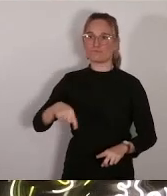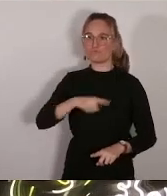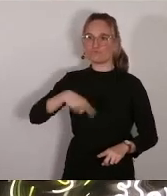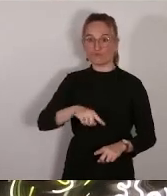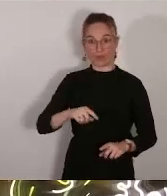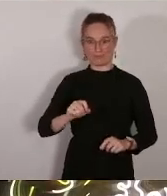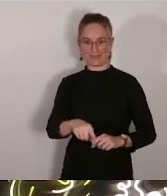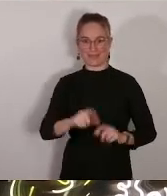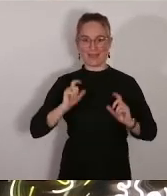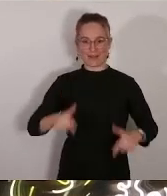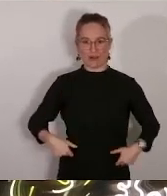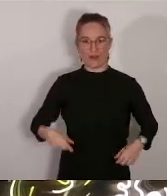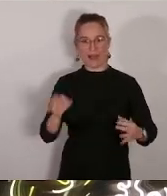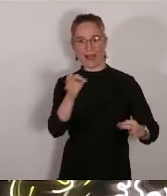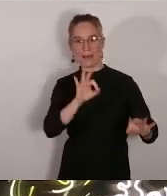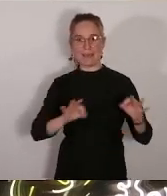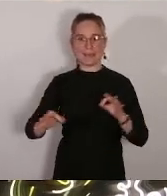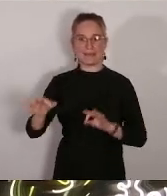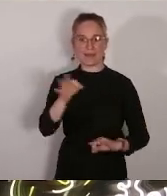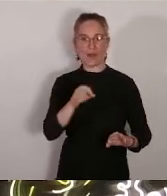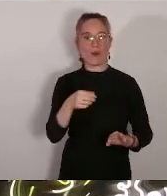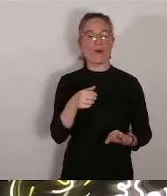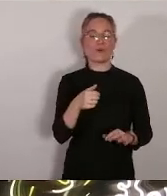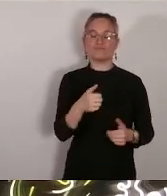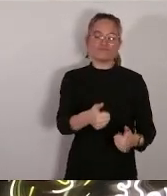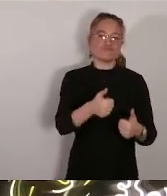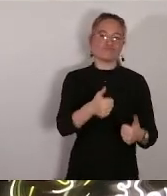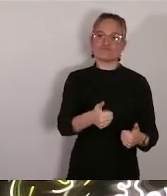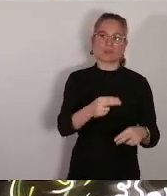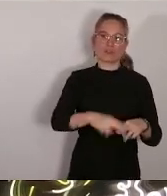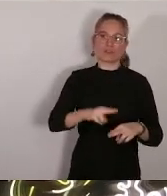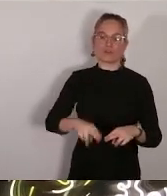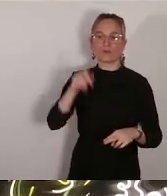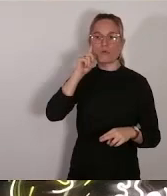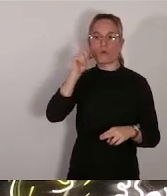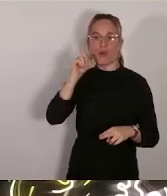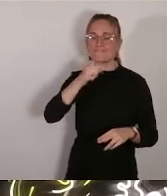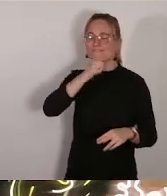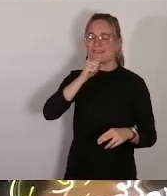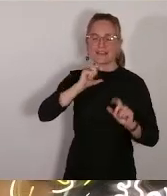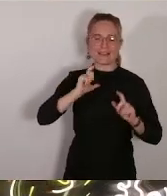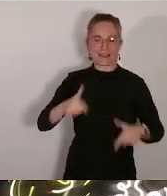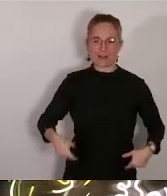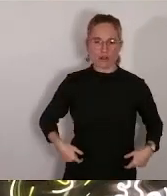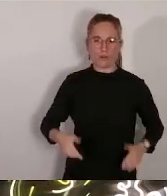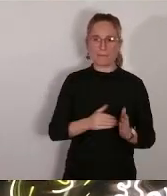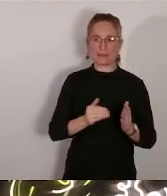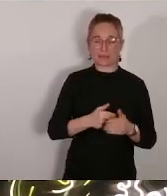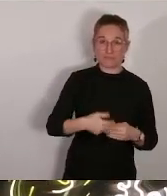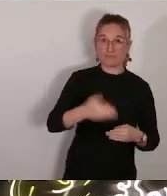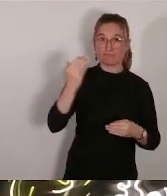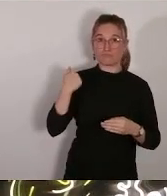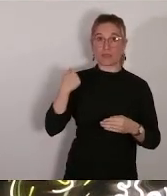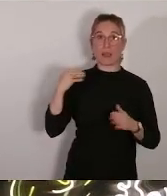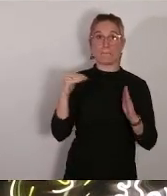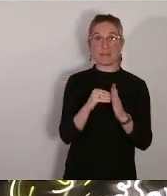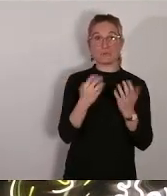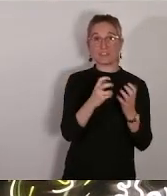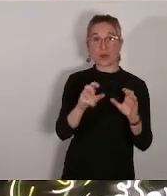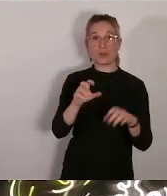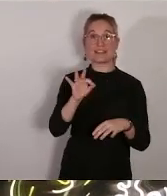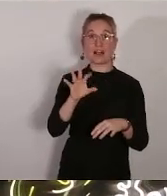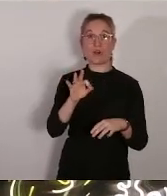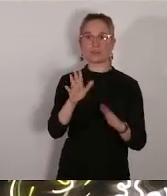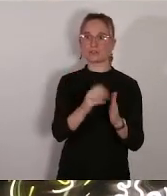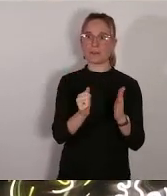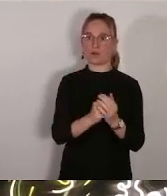plus anciennes écoles à Marseille datant de 1850 est considérée comme emblématique dans sa volonté de forger